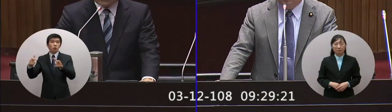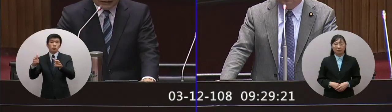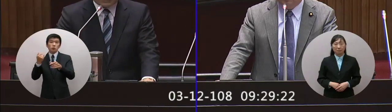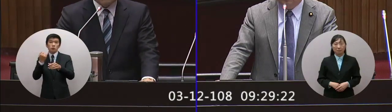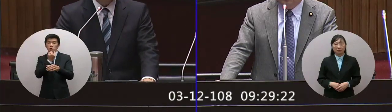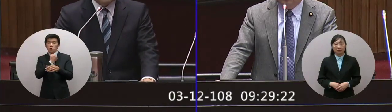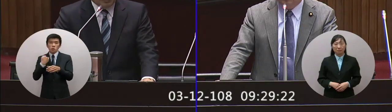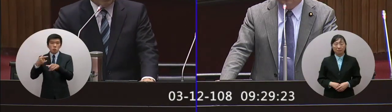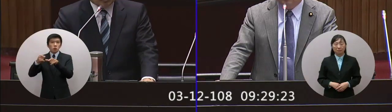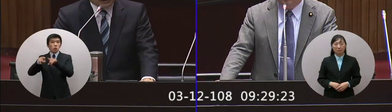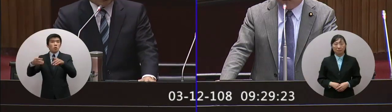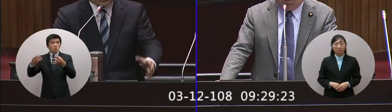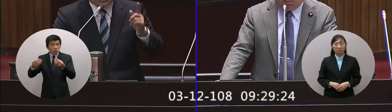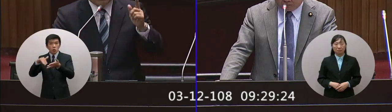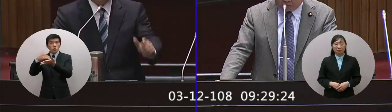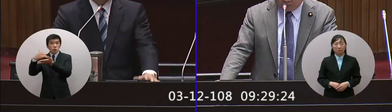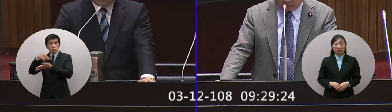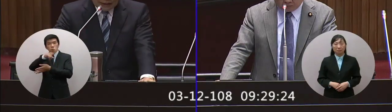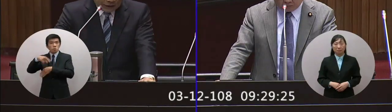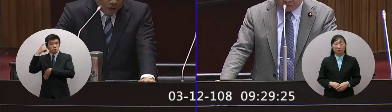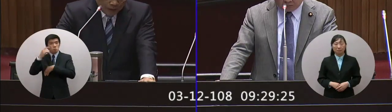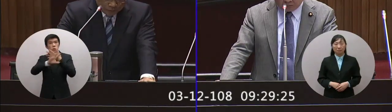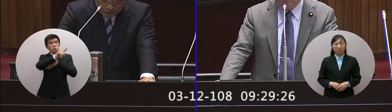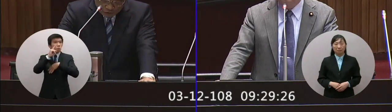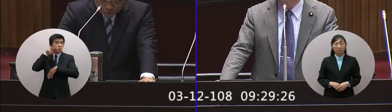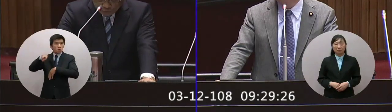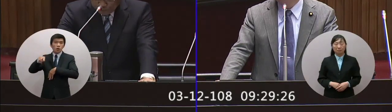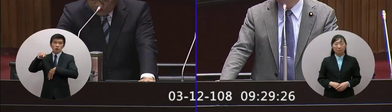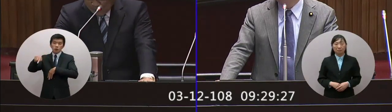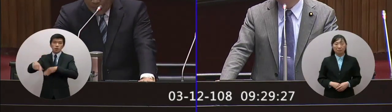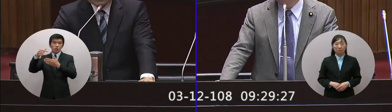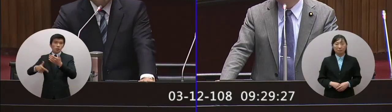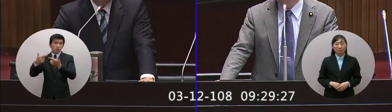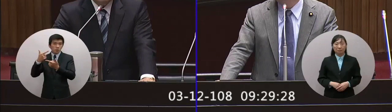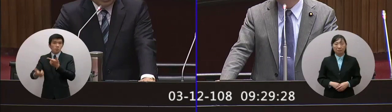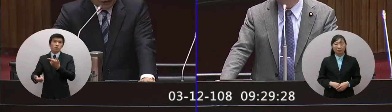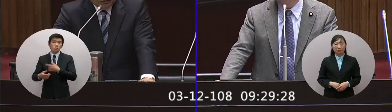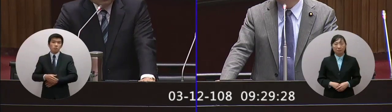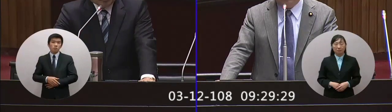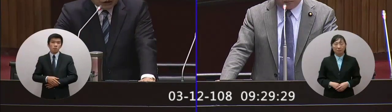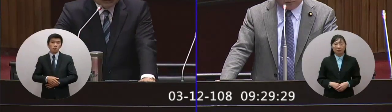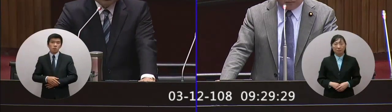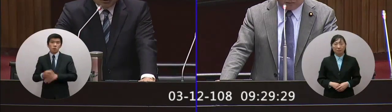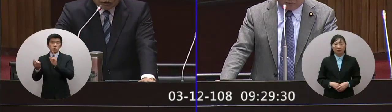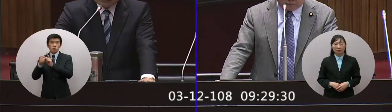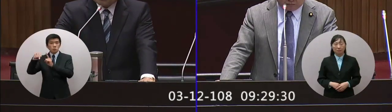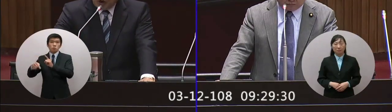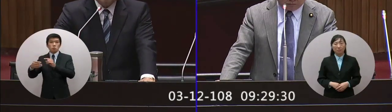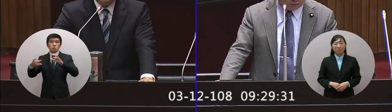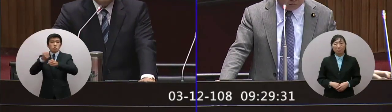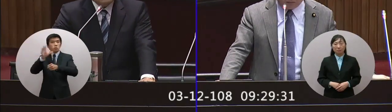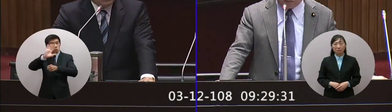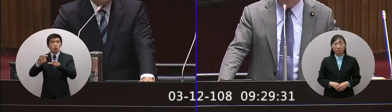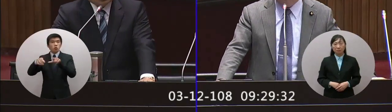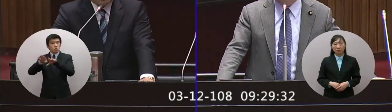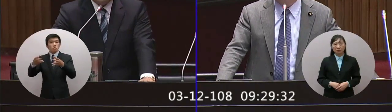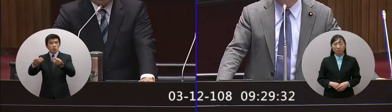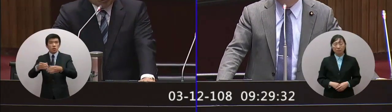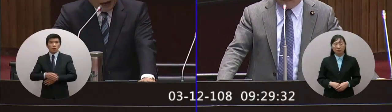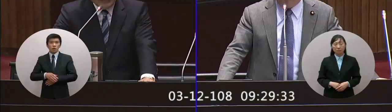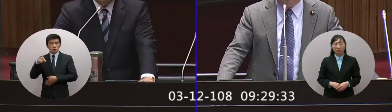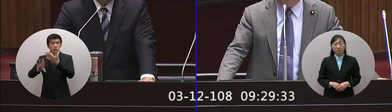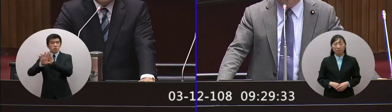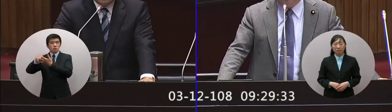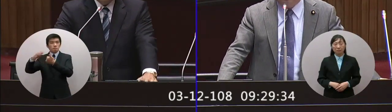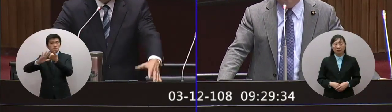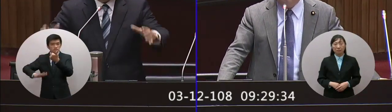關不相當的競爭也會被國際組織認為 你在這一方面是不是怎麼樣子的對於不合作或者是不公平 這又是